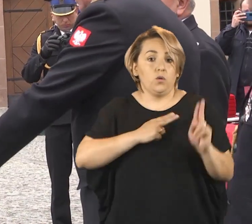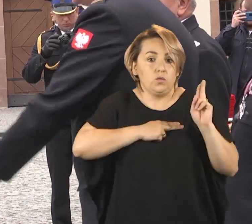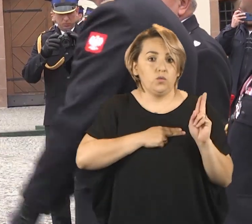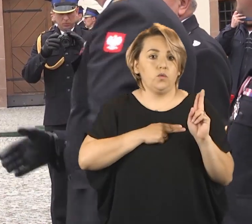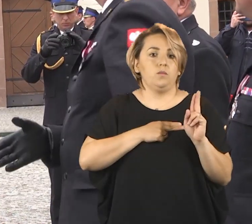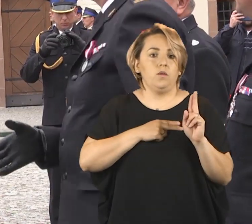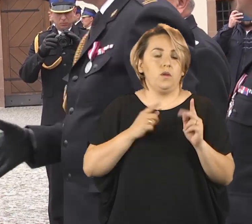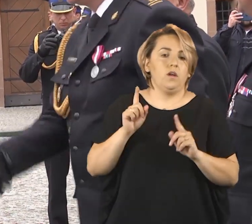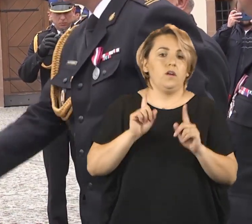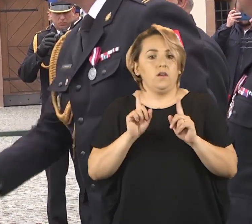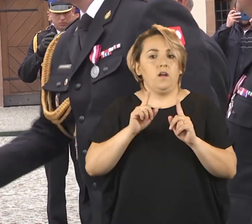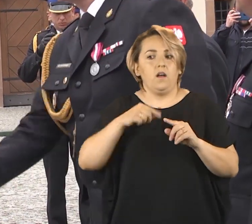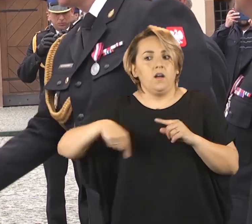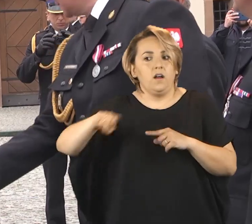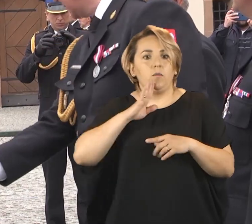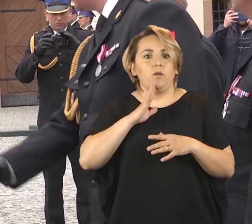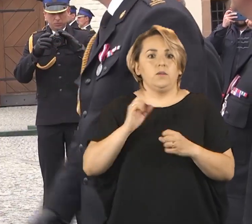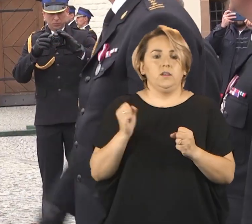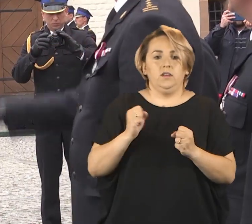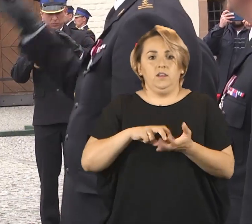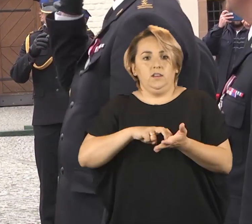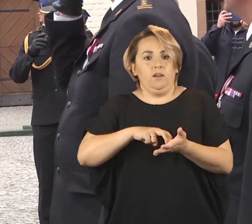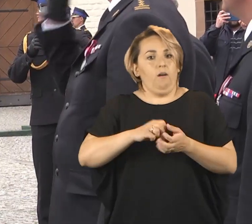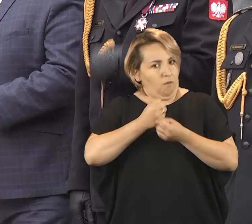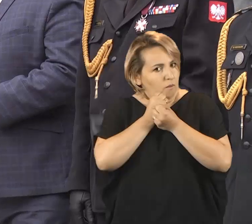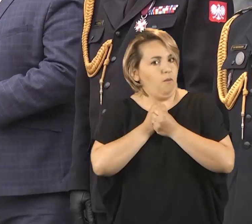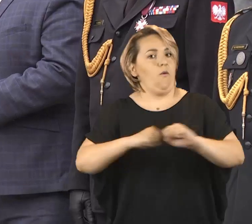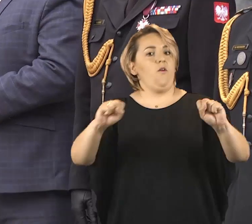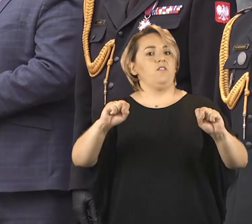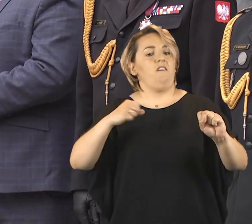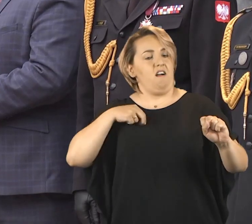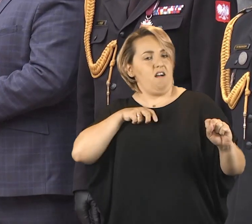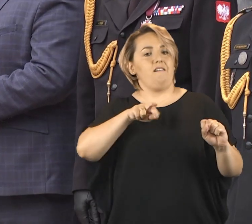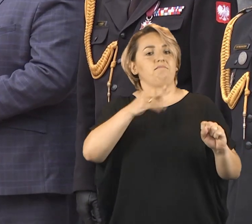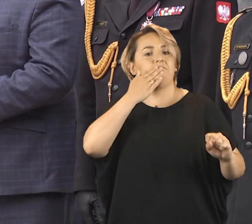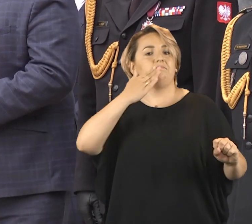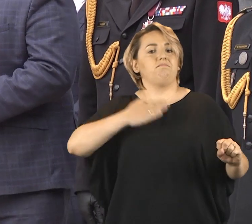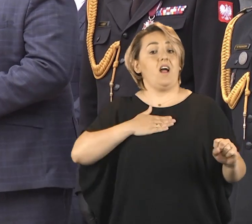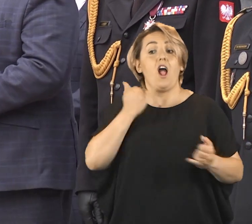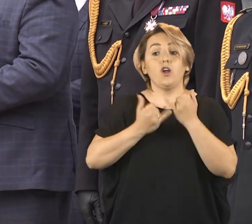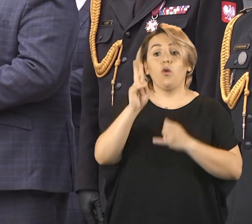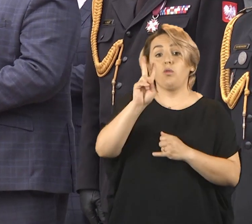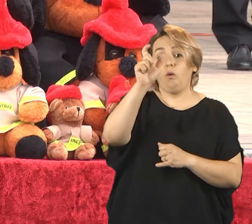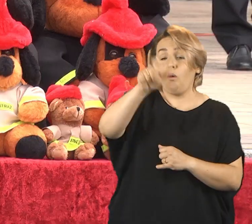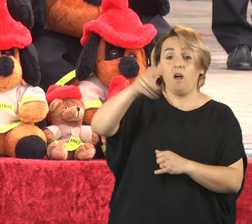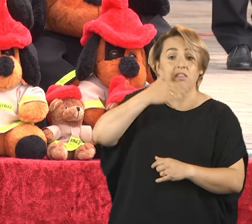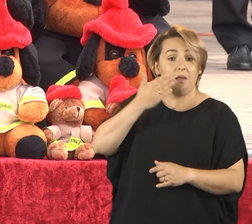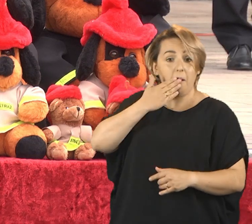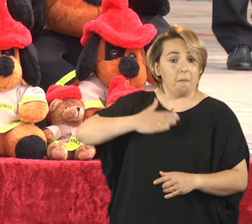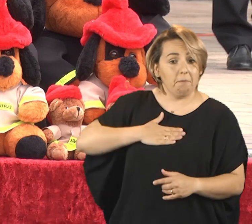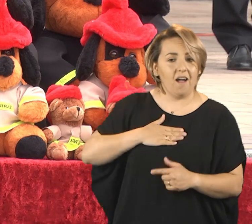rotę ślubowania, to na pewno serce im nieraz zadrżało. Odważyli się, bo idą z tą pasją. Jeżeli ktoś tego nie ma, niestety,